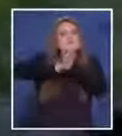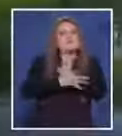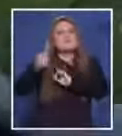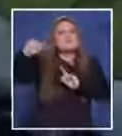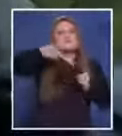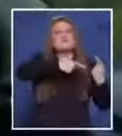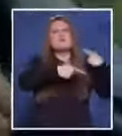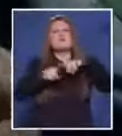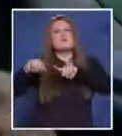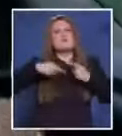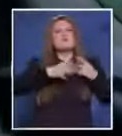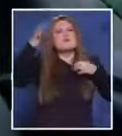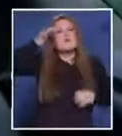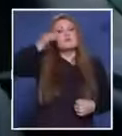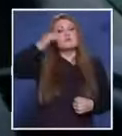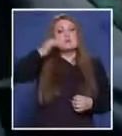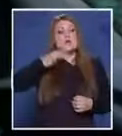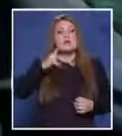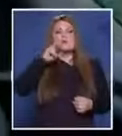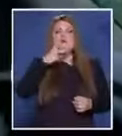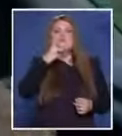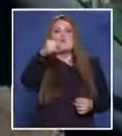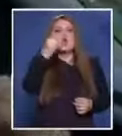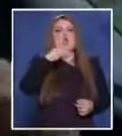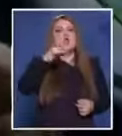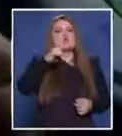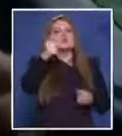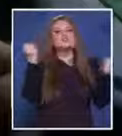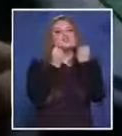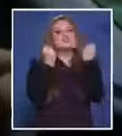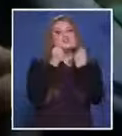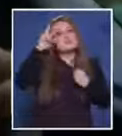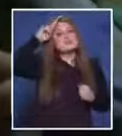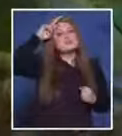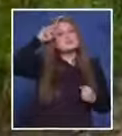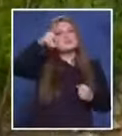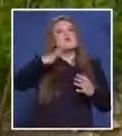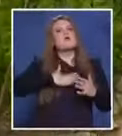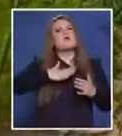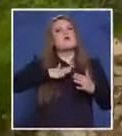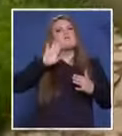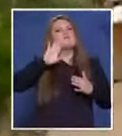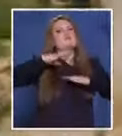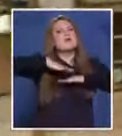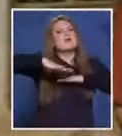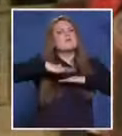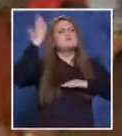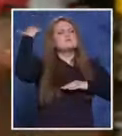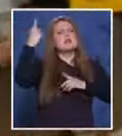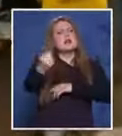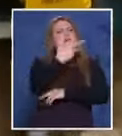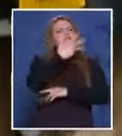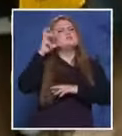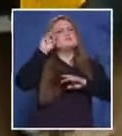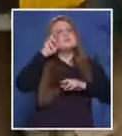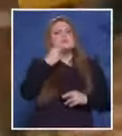обвинения в какво ли не е. Най-често подозират Юрдан, който живее с сестрасите в бащиния и мимо от началото на 90-те години,